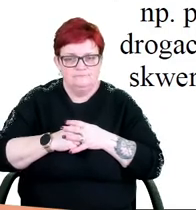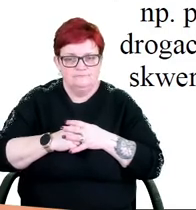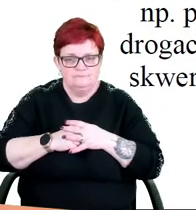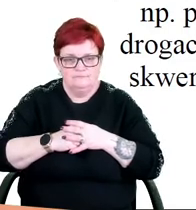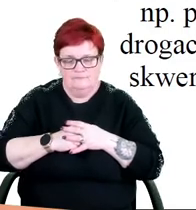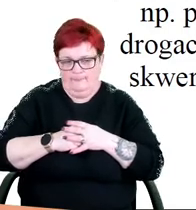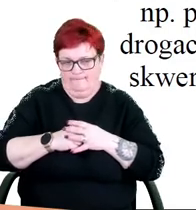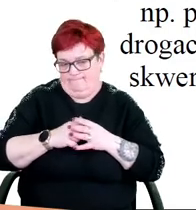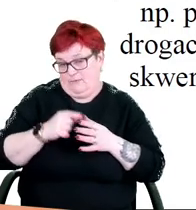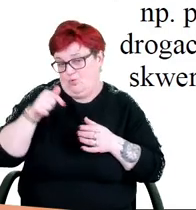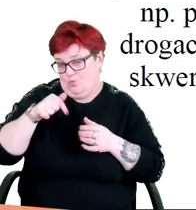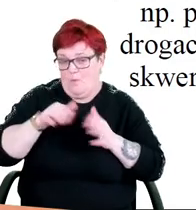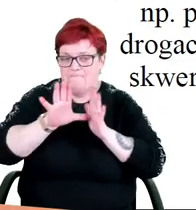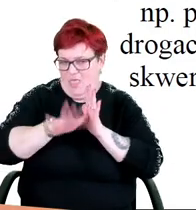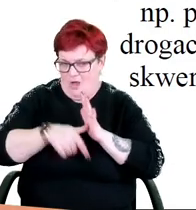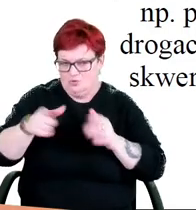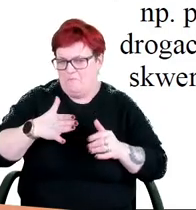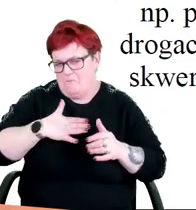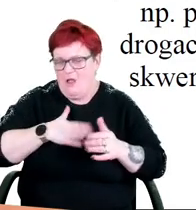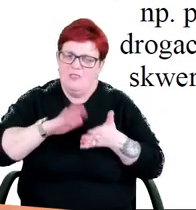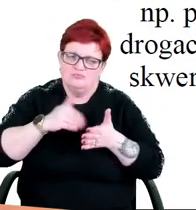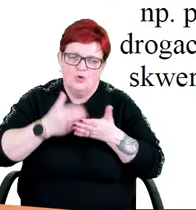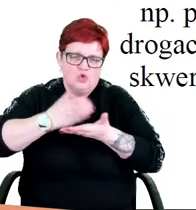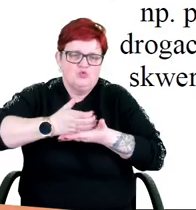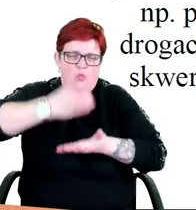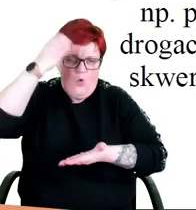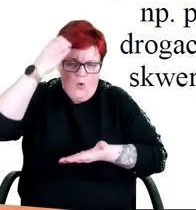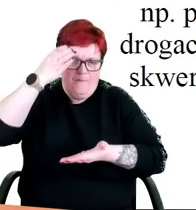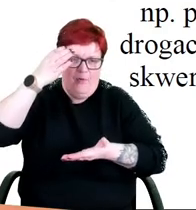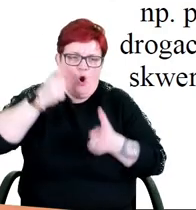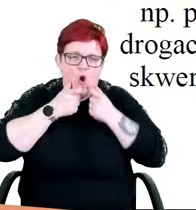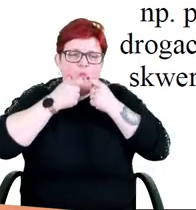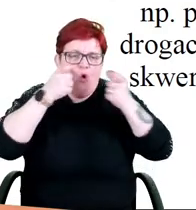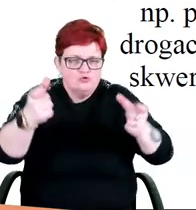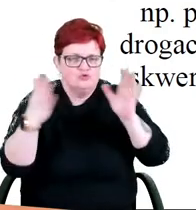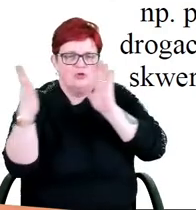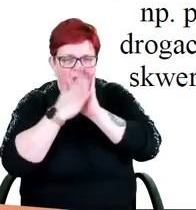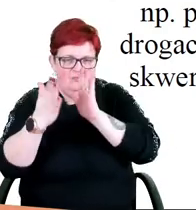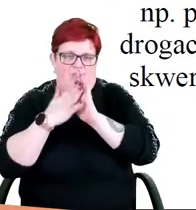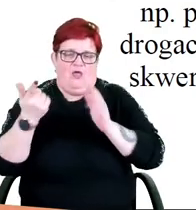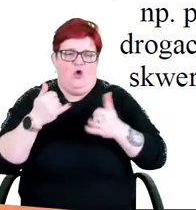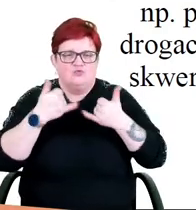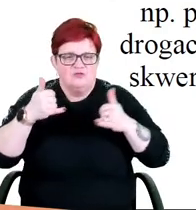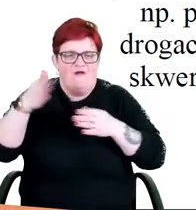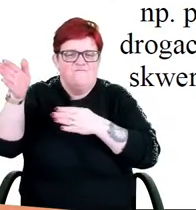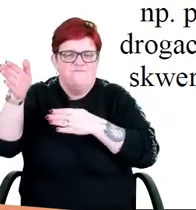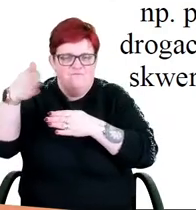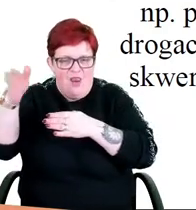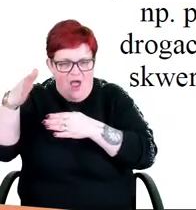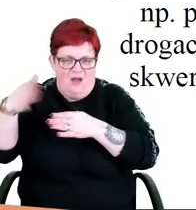Występują na terenie miasta również słupy ogłoszeniowe w przestrzeniach publicznych, a w terenach